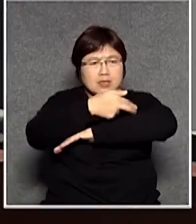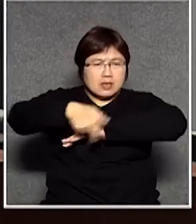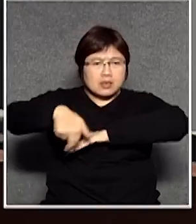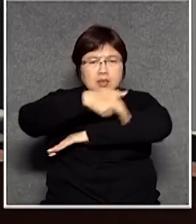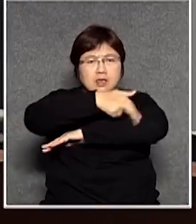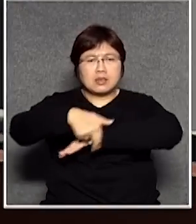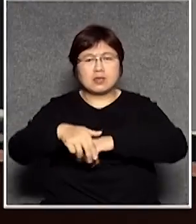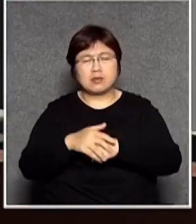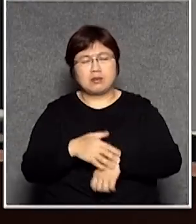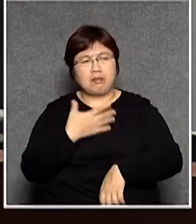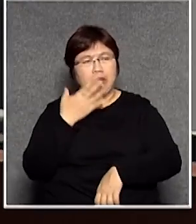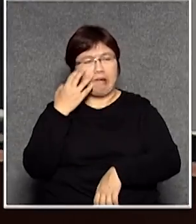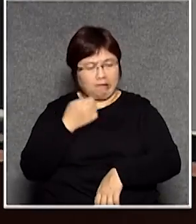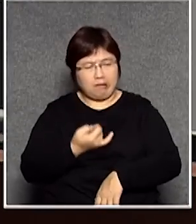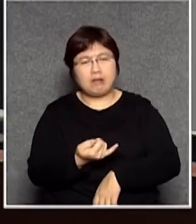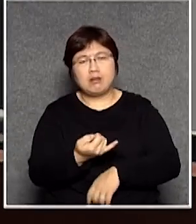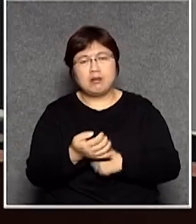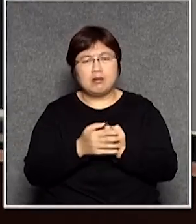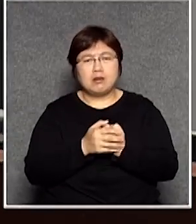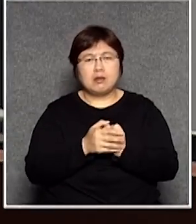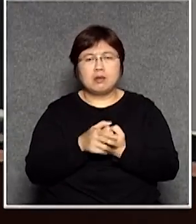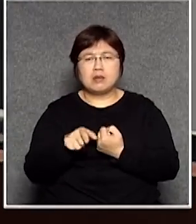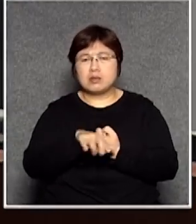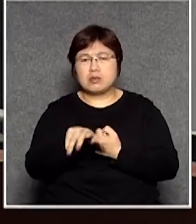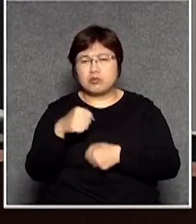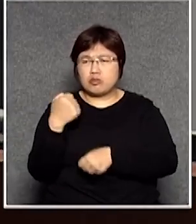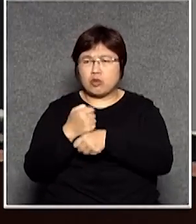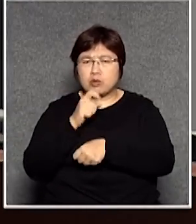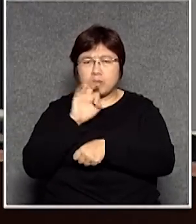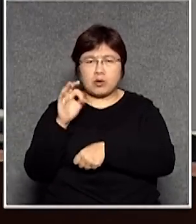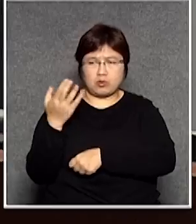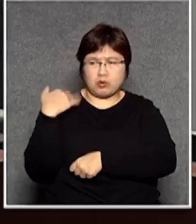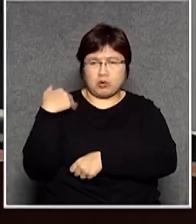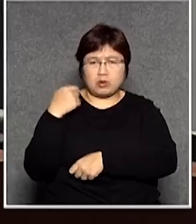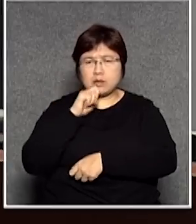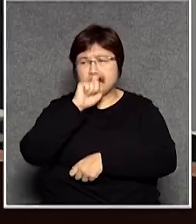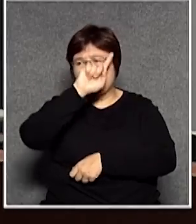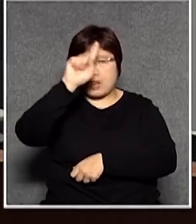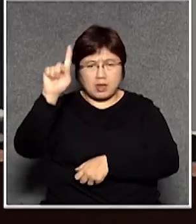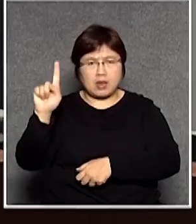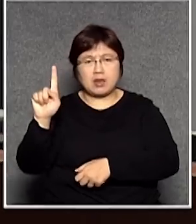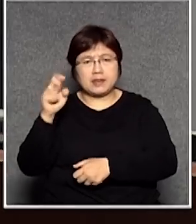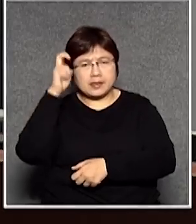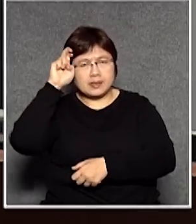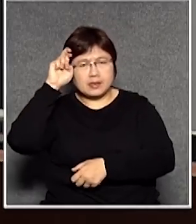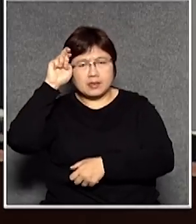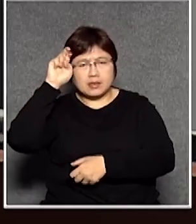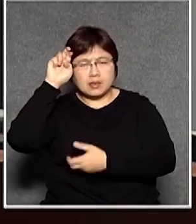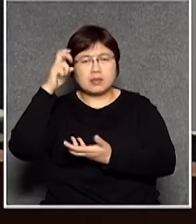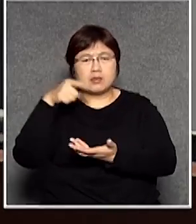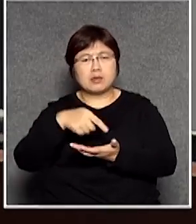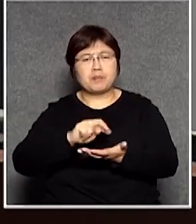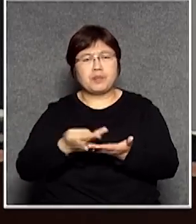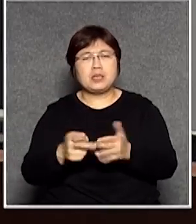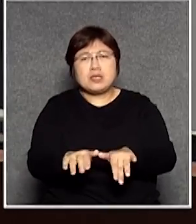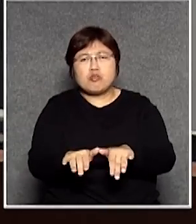真是很離譜的你們其實有沒有做過在過去有任何的研究他怎樣將這些電